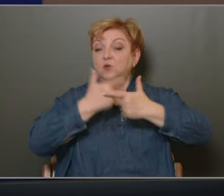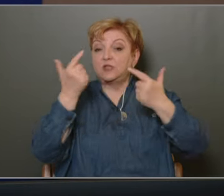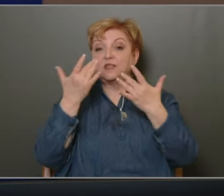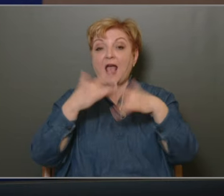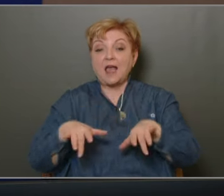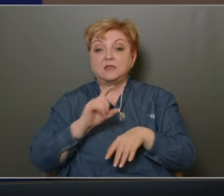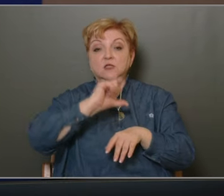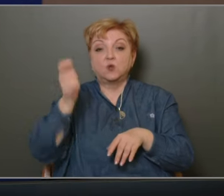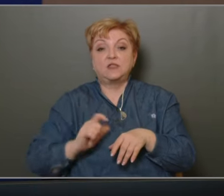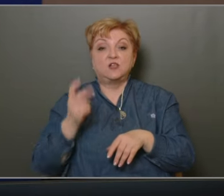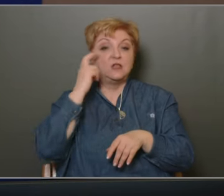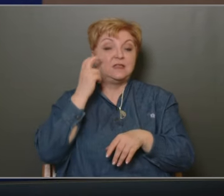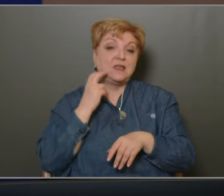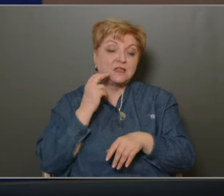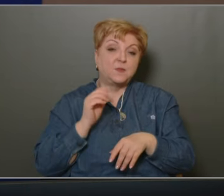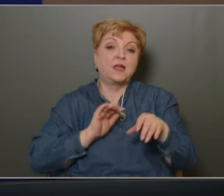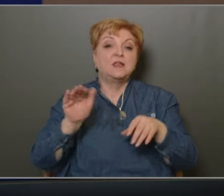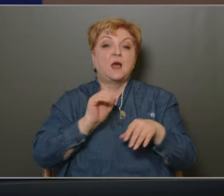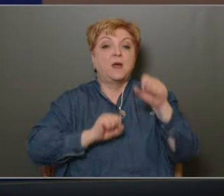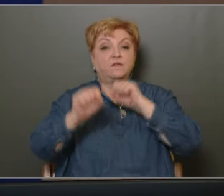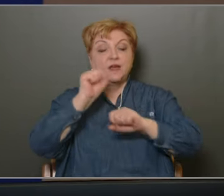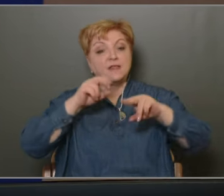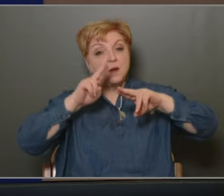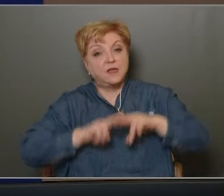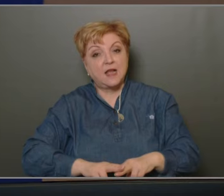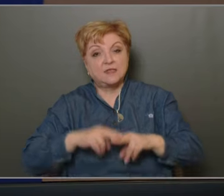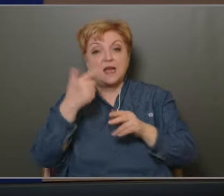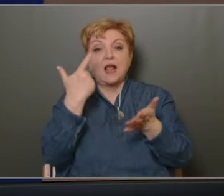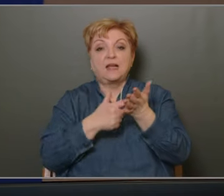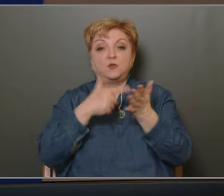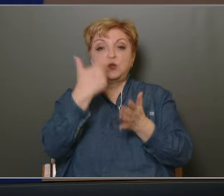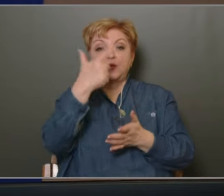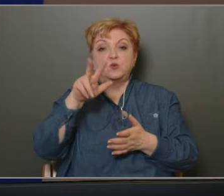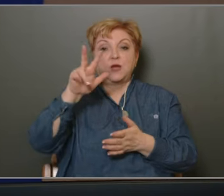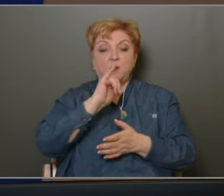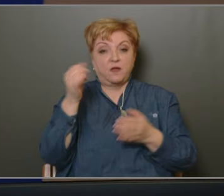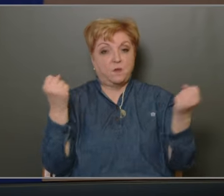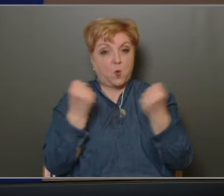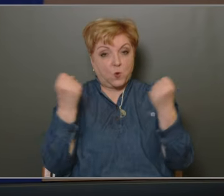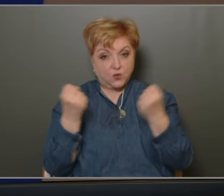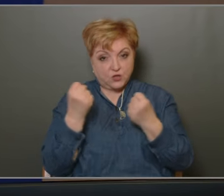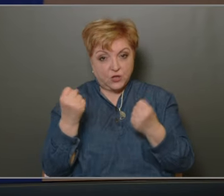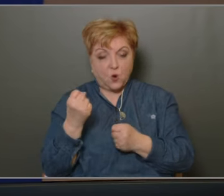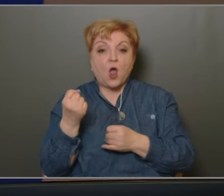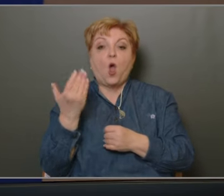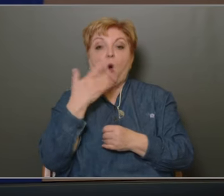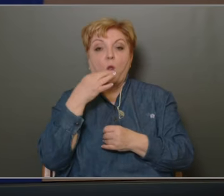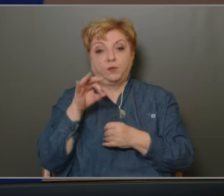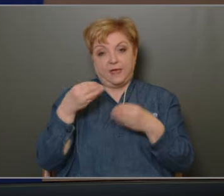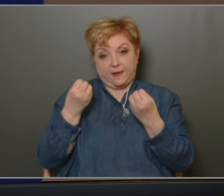helyi-szociális intézményhálózat gyermekvédelmi rendszer 2023-dik évi működéséről Holotnés Rameg Kornélia